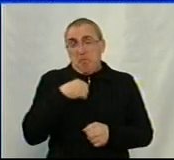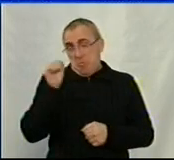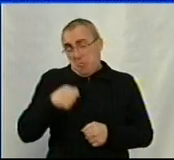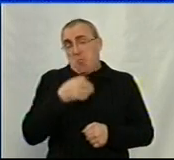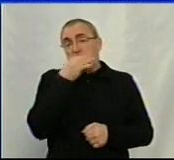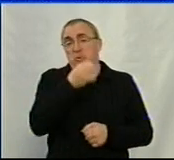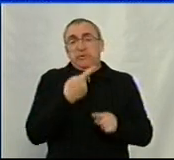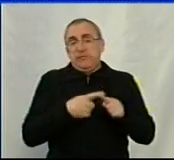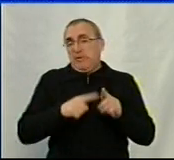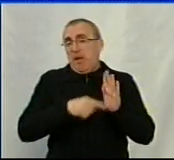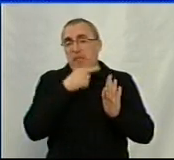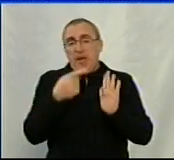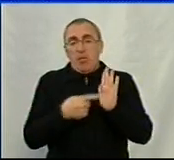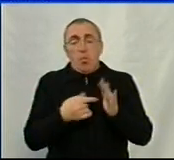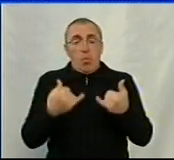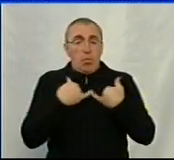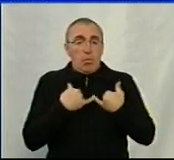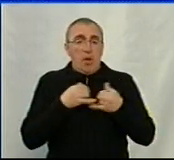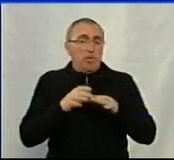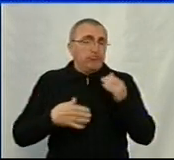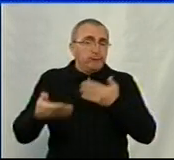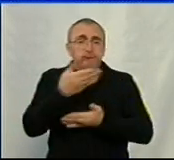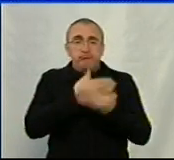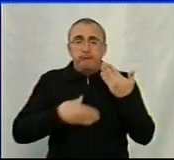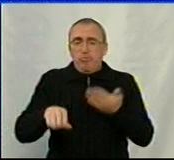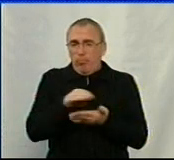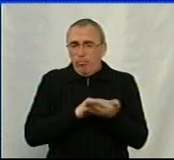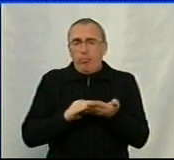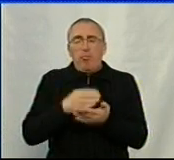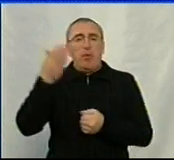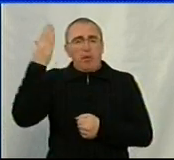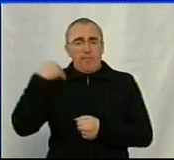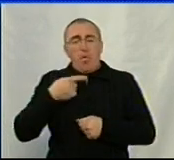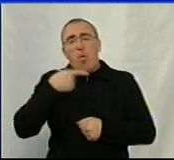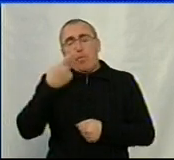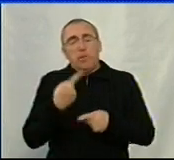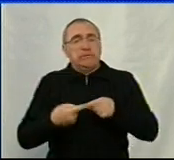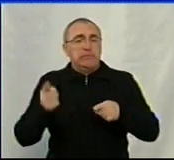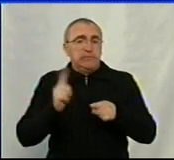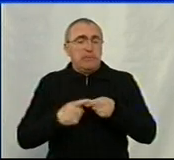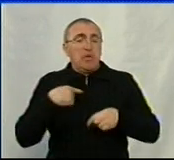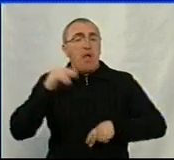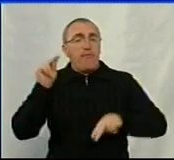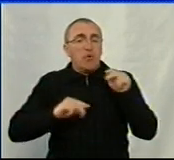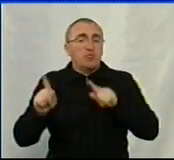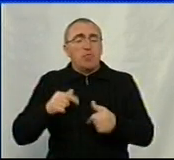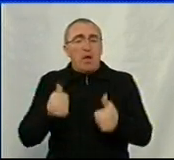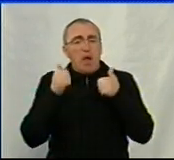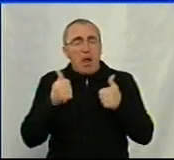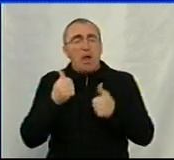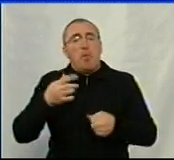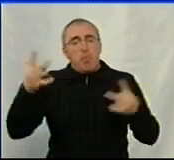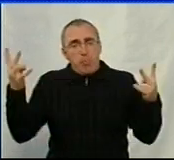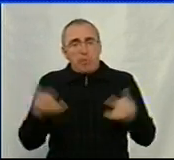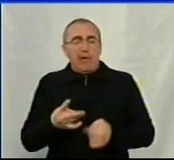відповісти на це питання. Воно у нас лунає неодноразово. І раніше ми говорили про це. Я вважаю, що це гарна і потрібна